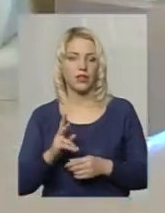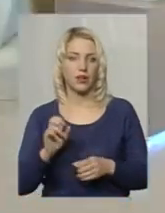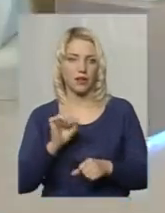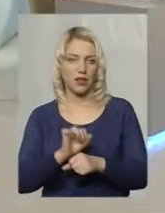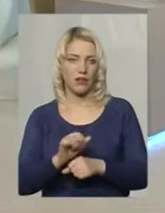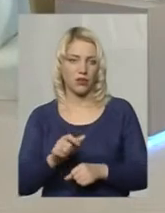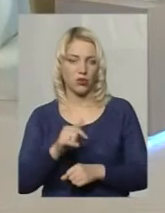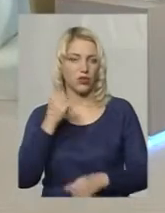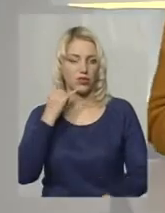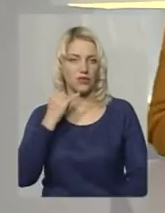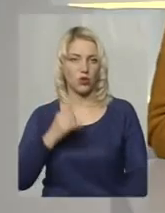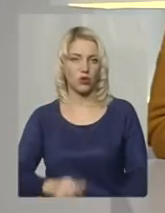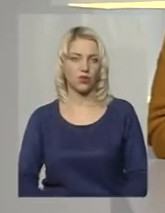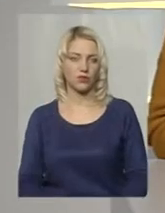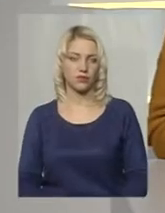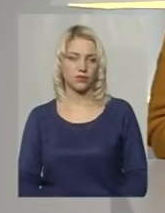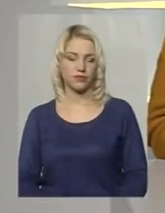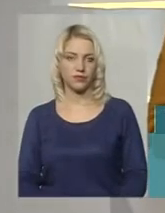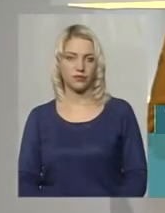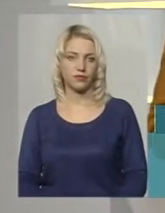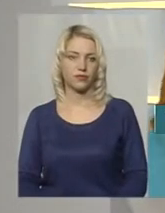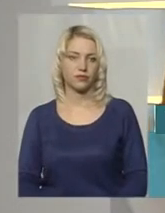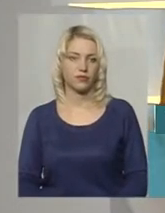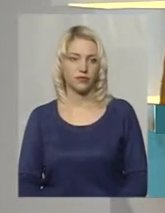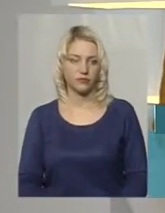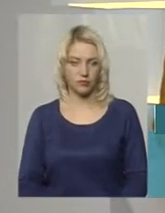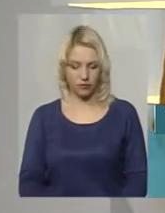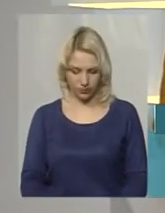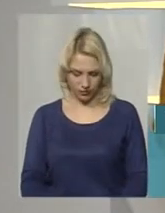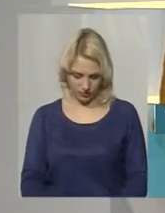Маємо телефонний дзвінок, послухаємо додзвонювача. Добрий вечір, слухаємо вас.